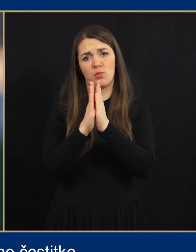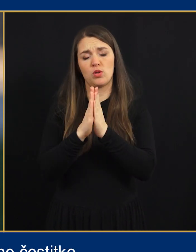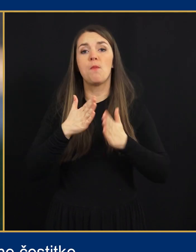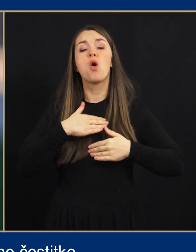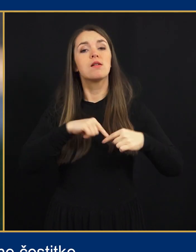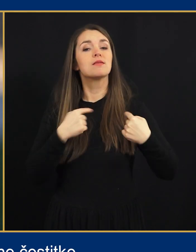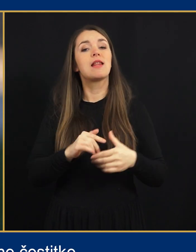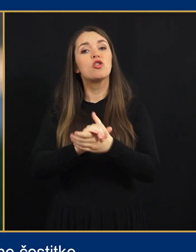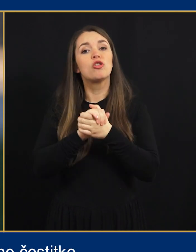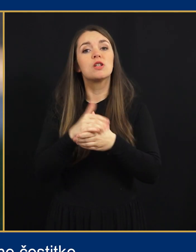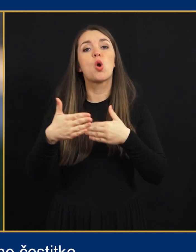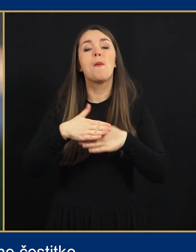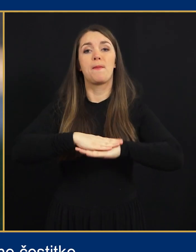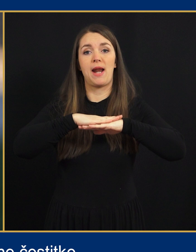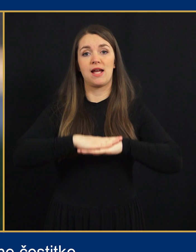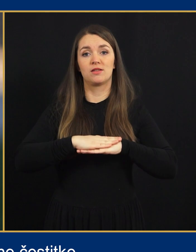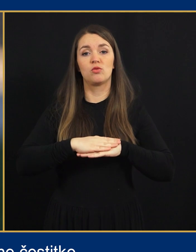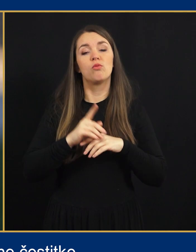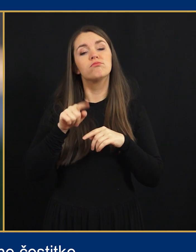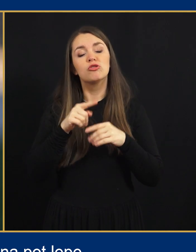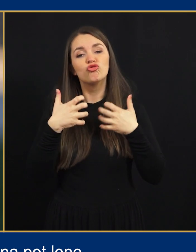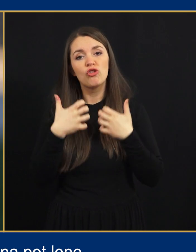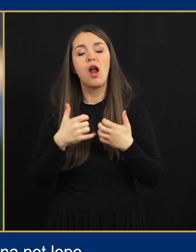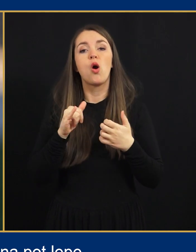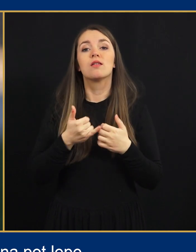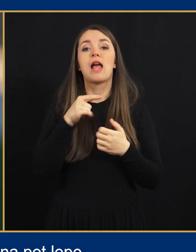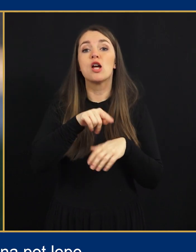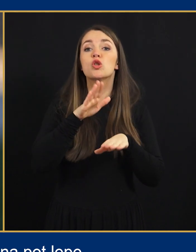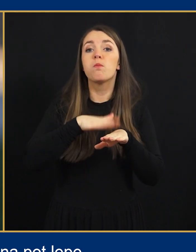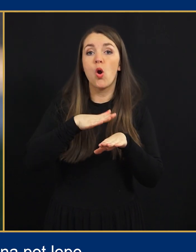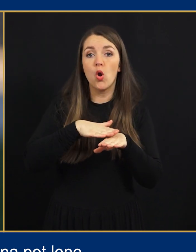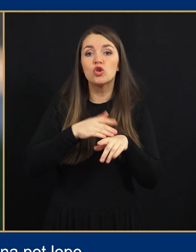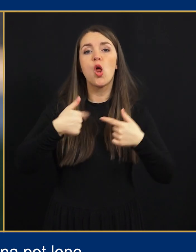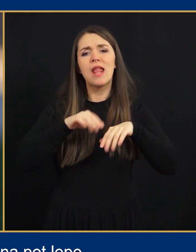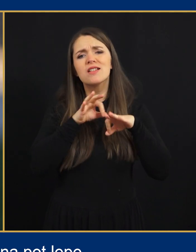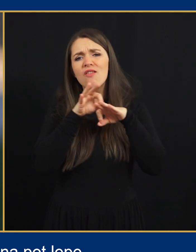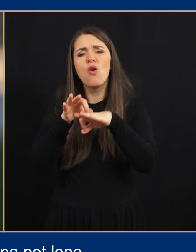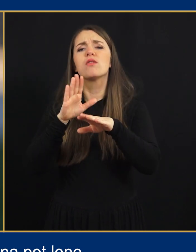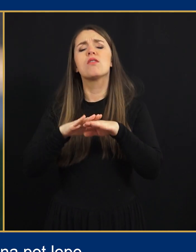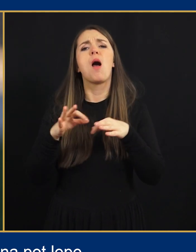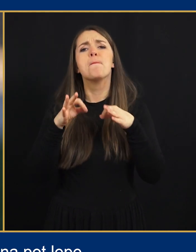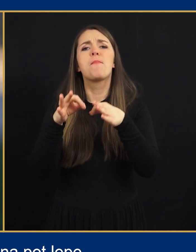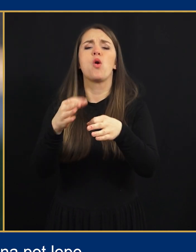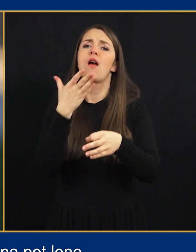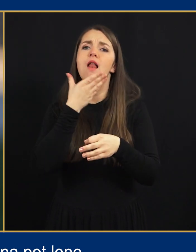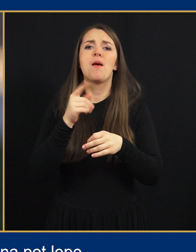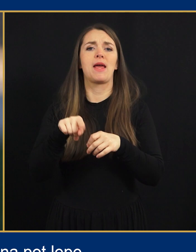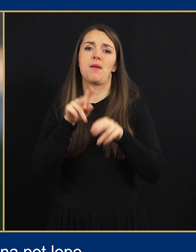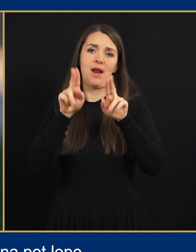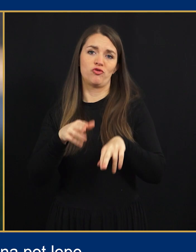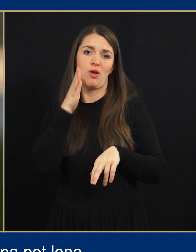moje iskrene čestitke ob prazniku z željo, da nas njegovo sporočilo vodi na pot lepe in pravične